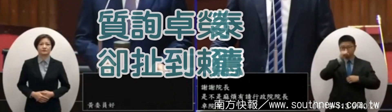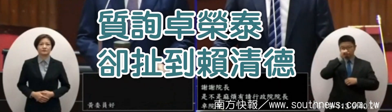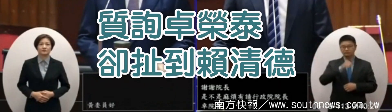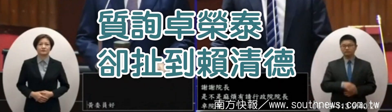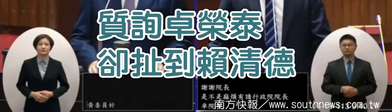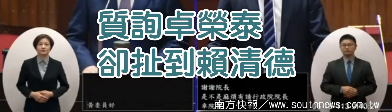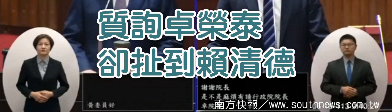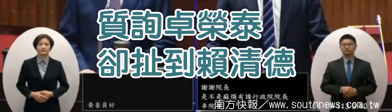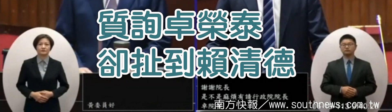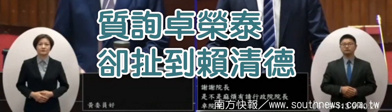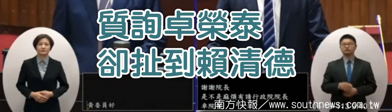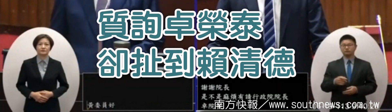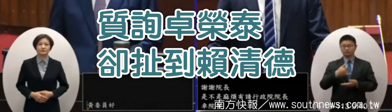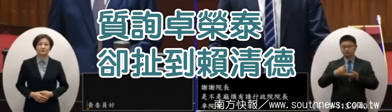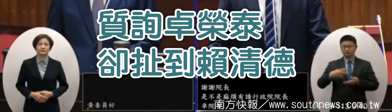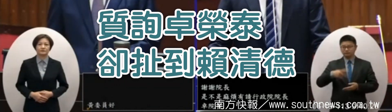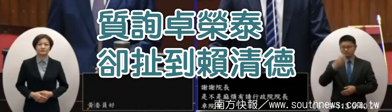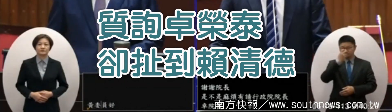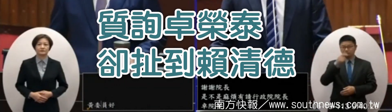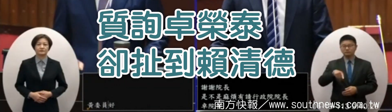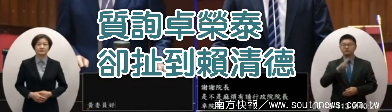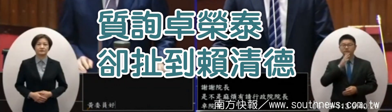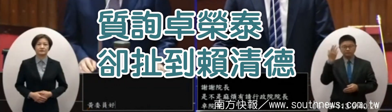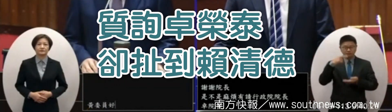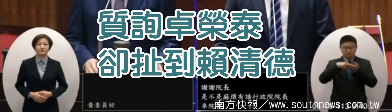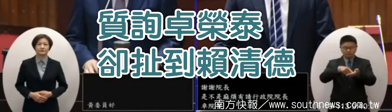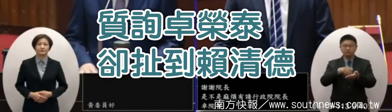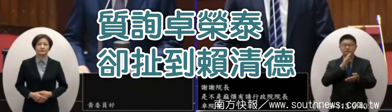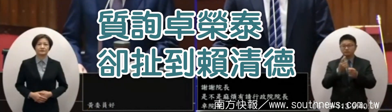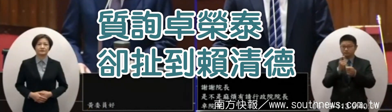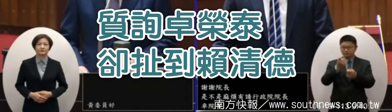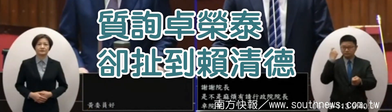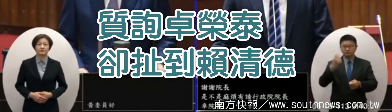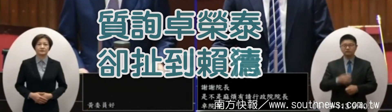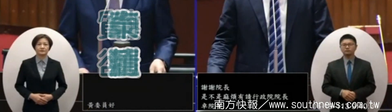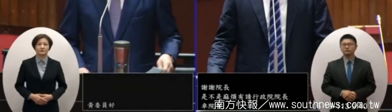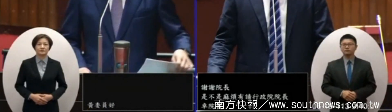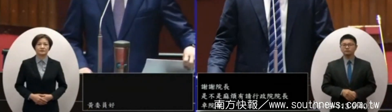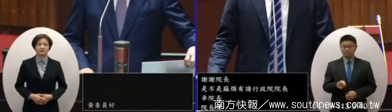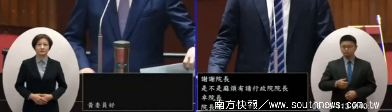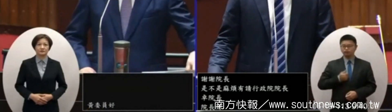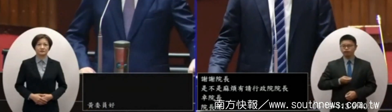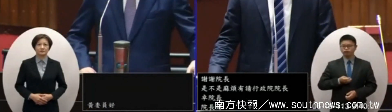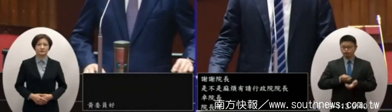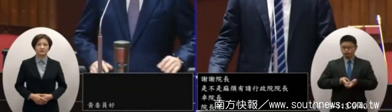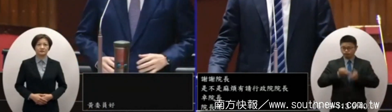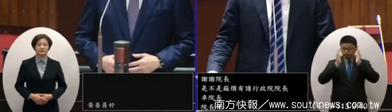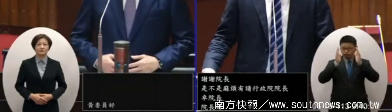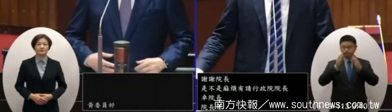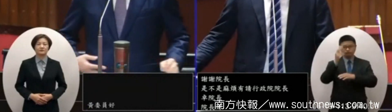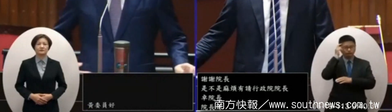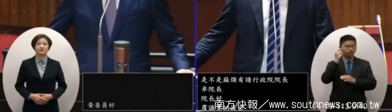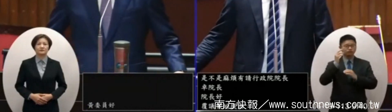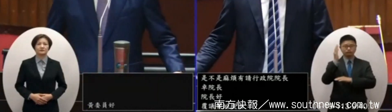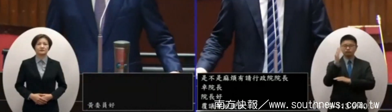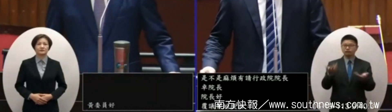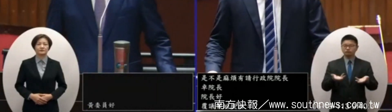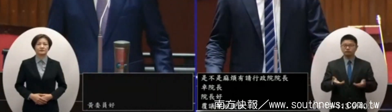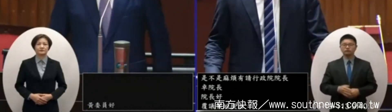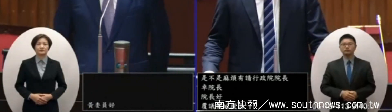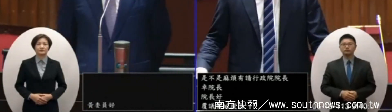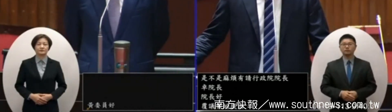復議案的提出上一次是在十年之前這個是非常嚴肅啊的憲政問題 只不過